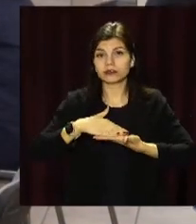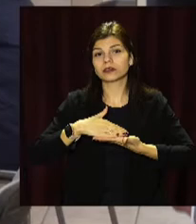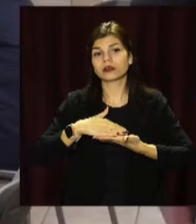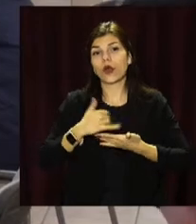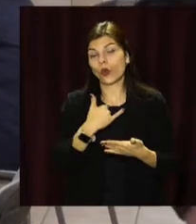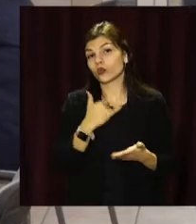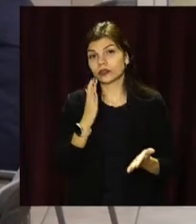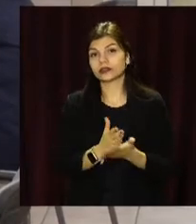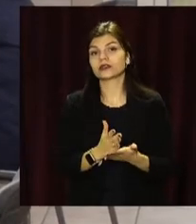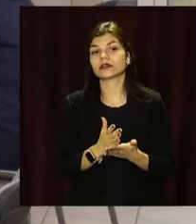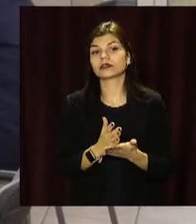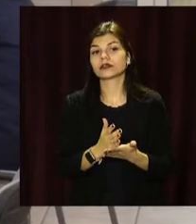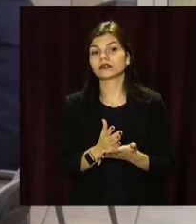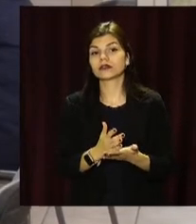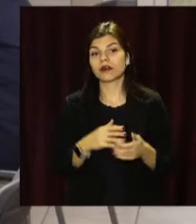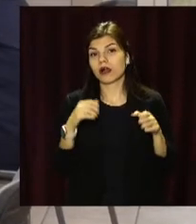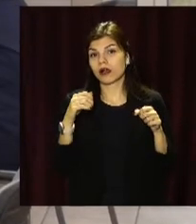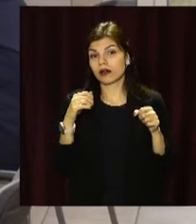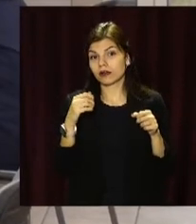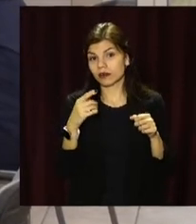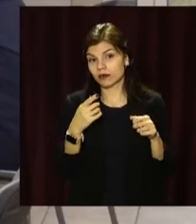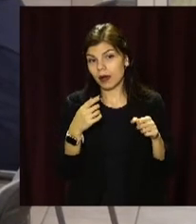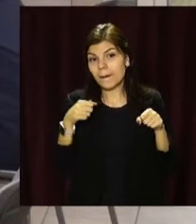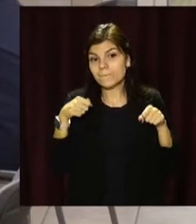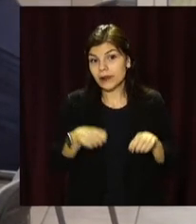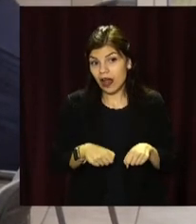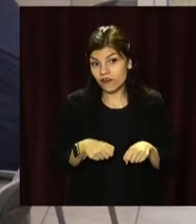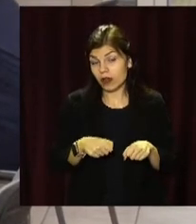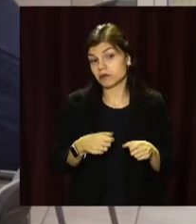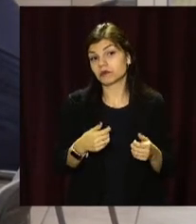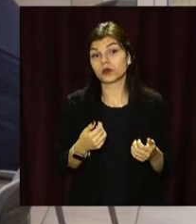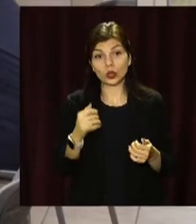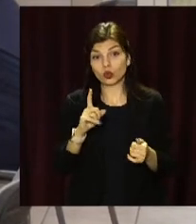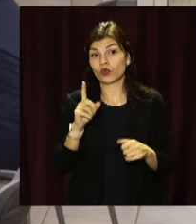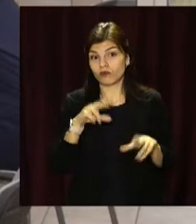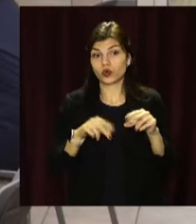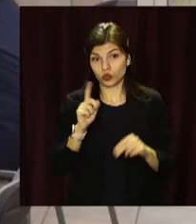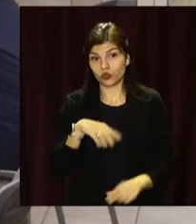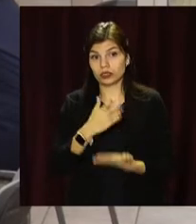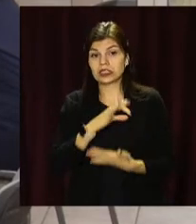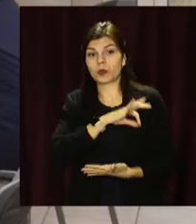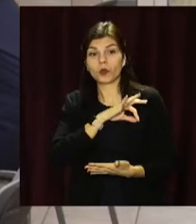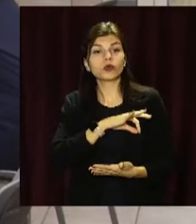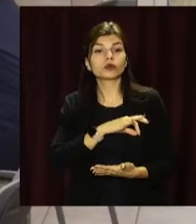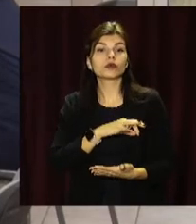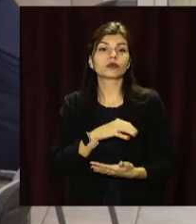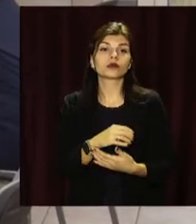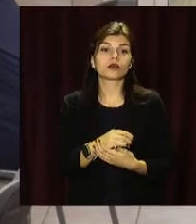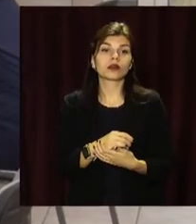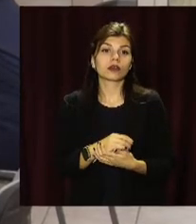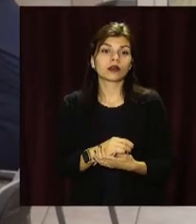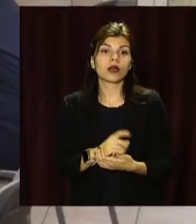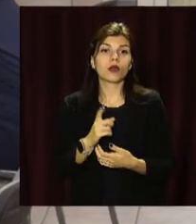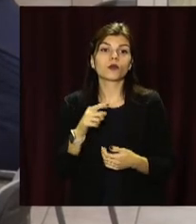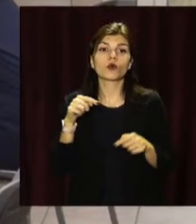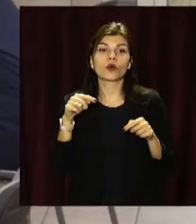У нас є права, що дуже теж пользуються успіхом, тому що, як такої